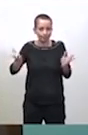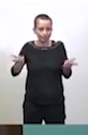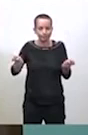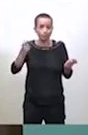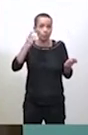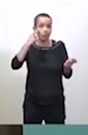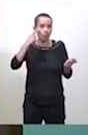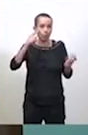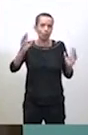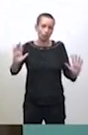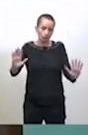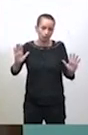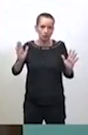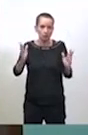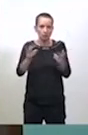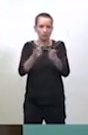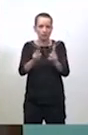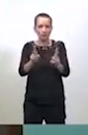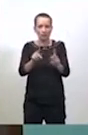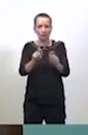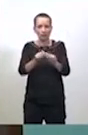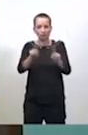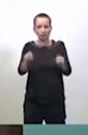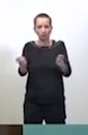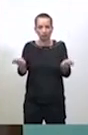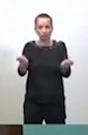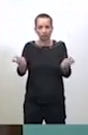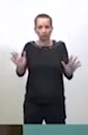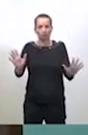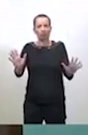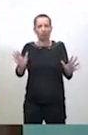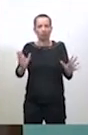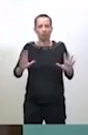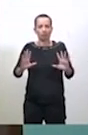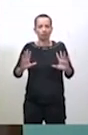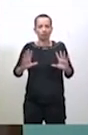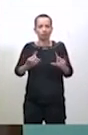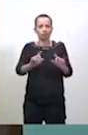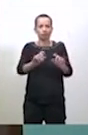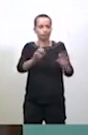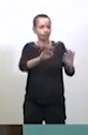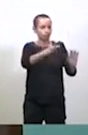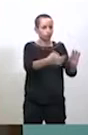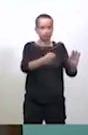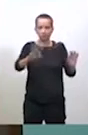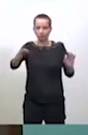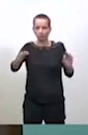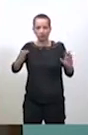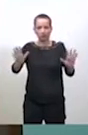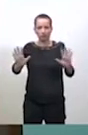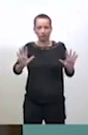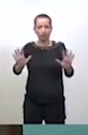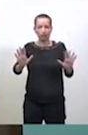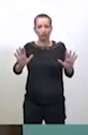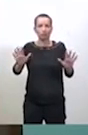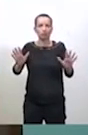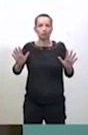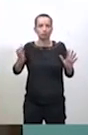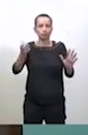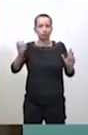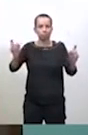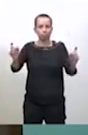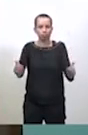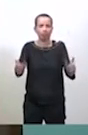surtout pas la mettre dans une position avec des ratios qui risqueraient d'être dégradées et